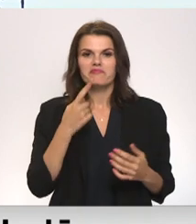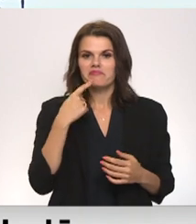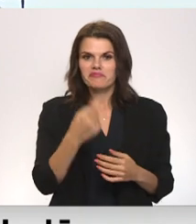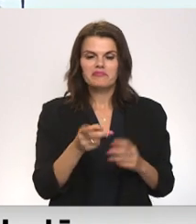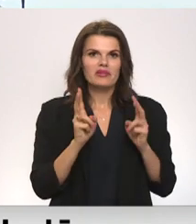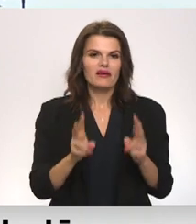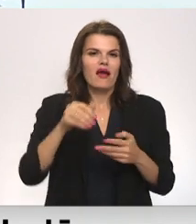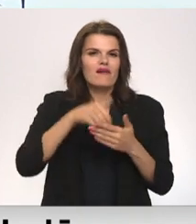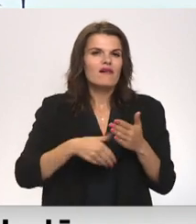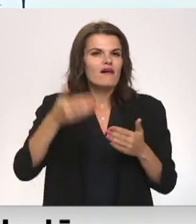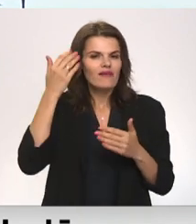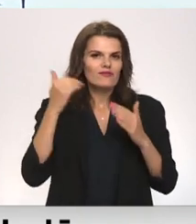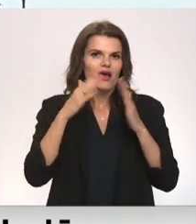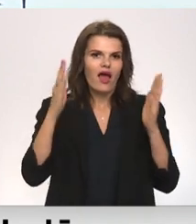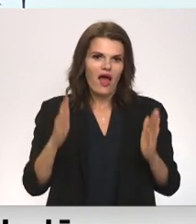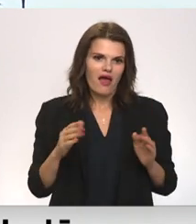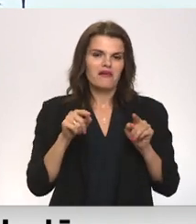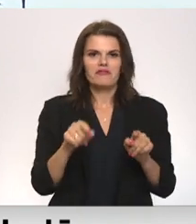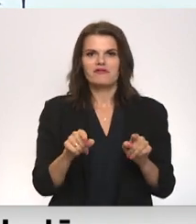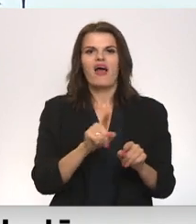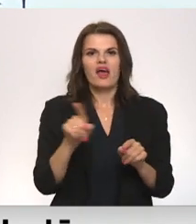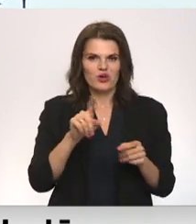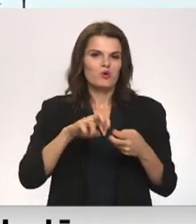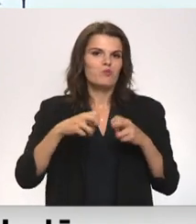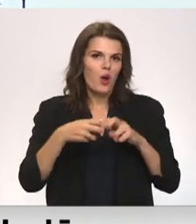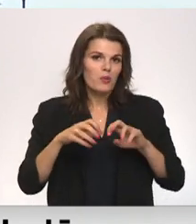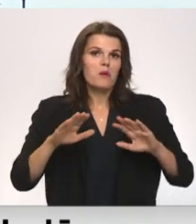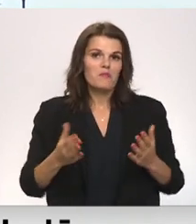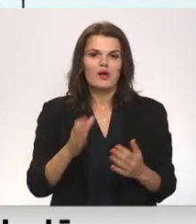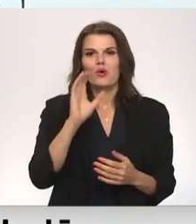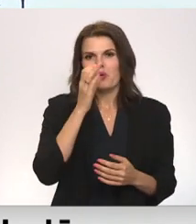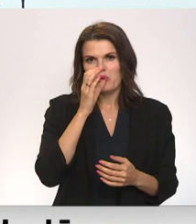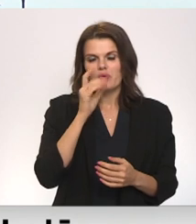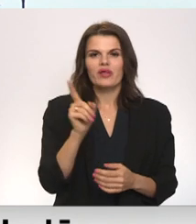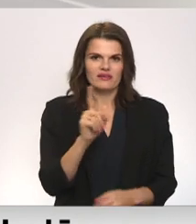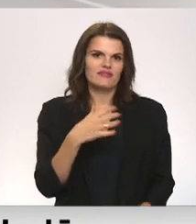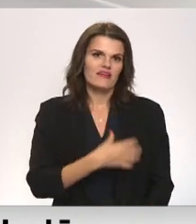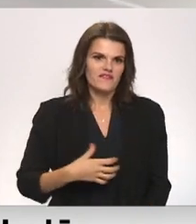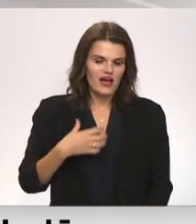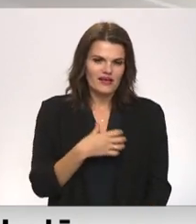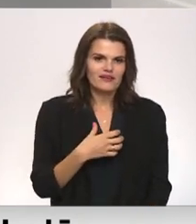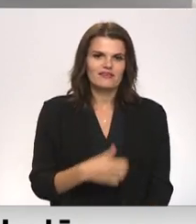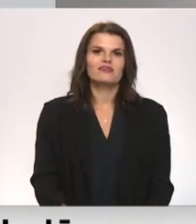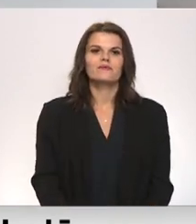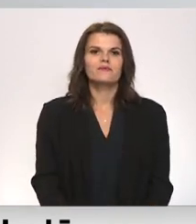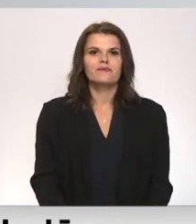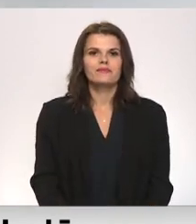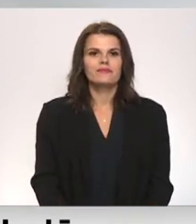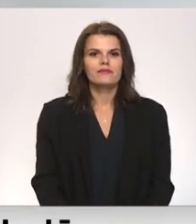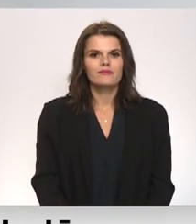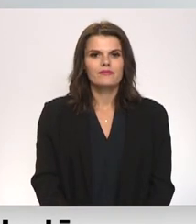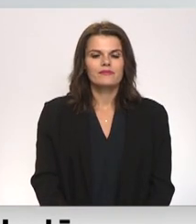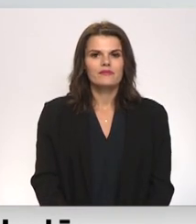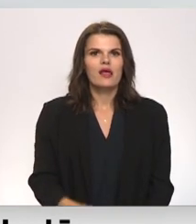stāsta, ka vēsturskajām mēkām tā esot problēma, tomēr ūdens esot vajadzīgs. Tā tikko tu grib vēsturs